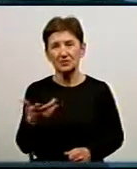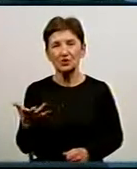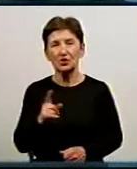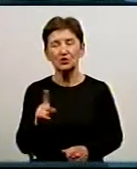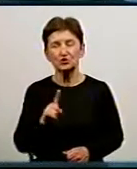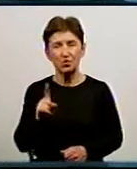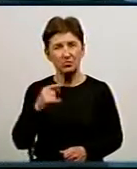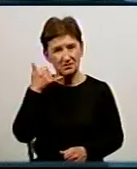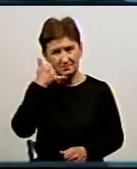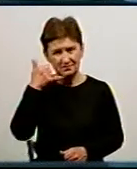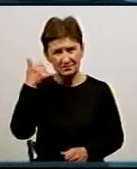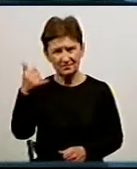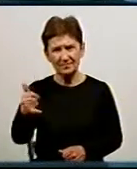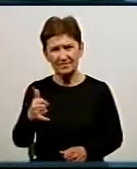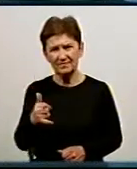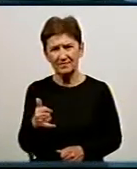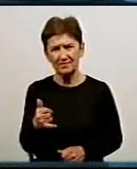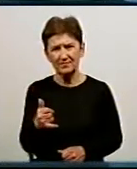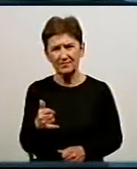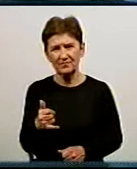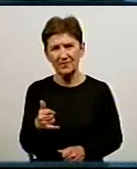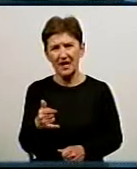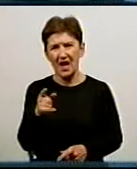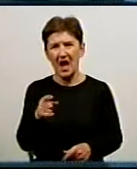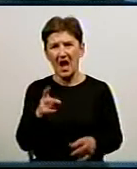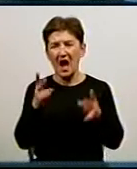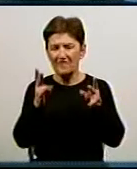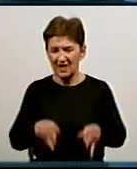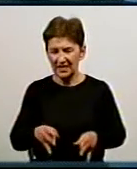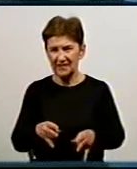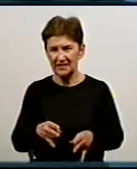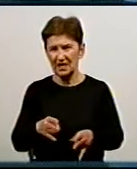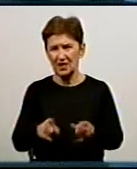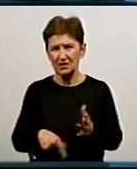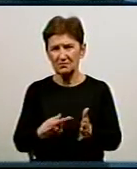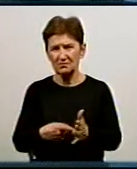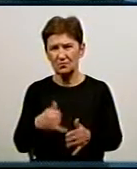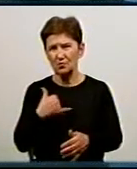вам про порив в мережі. і аварійна диспетчерська служба, це і водоканал.